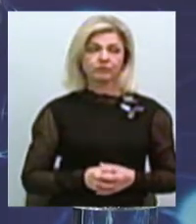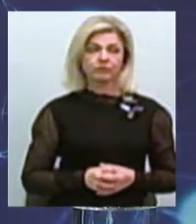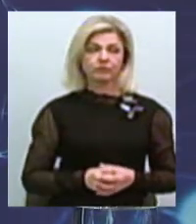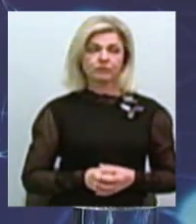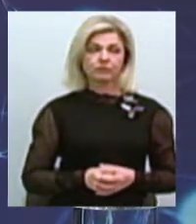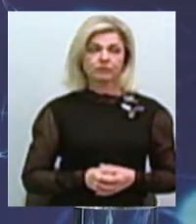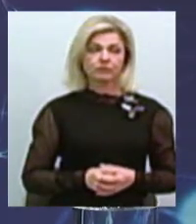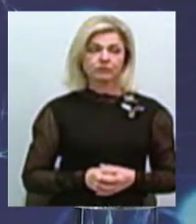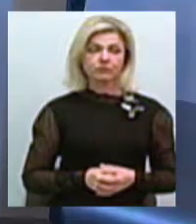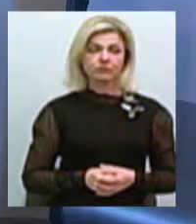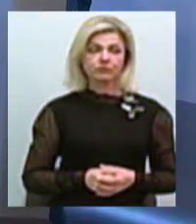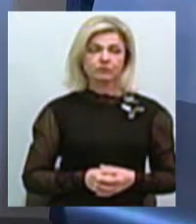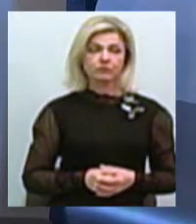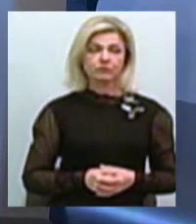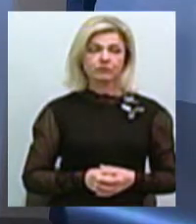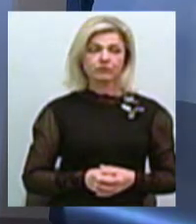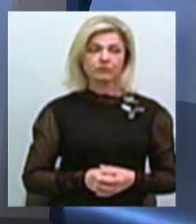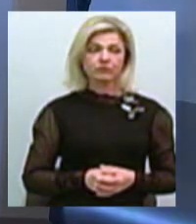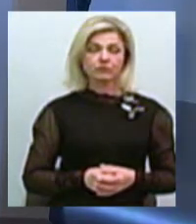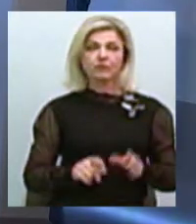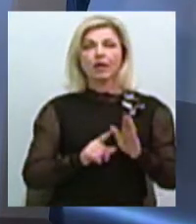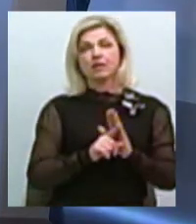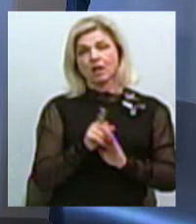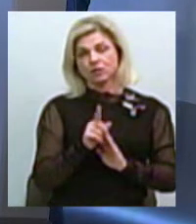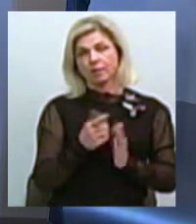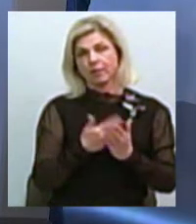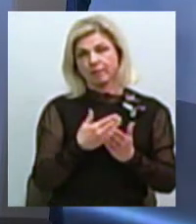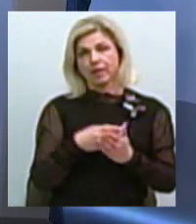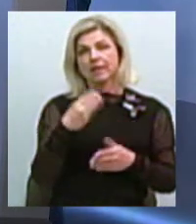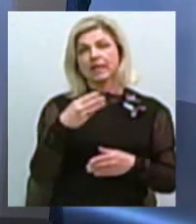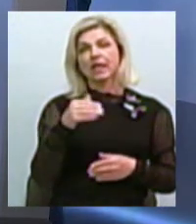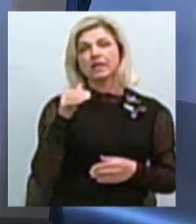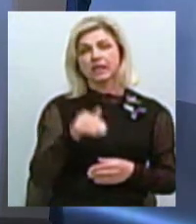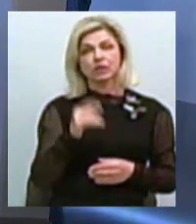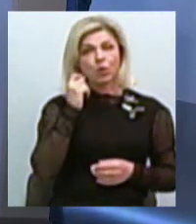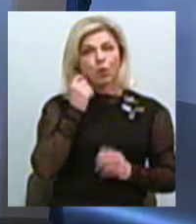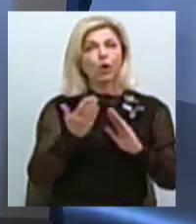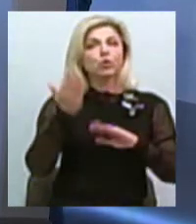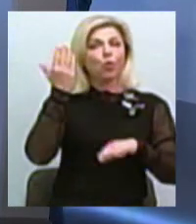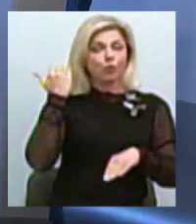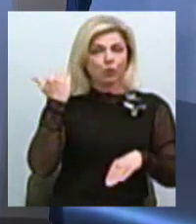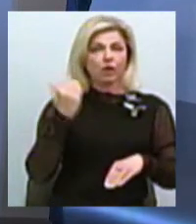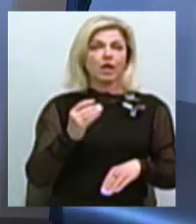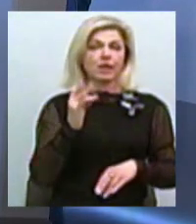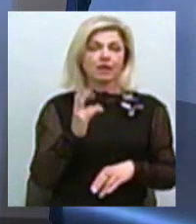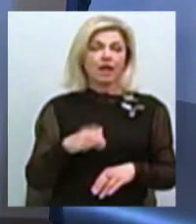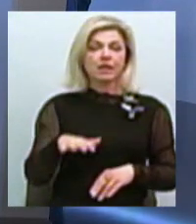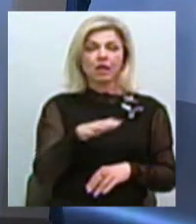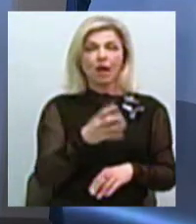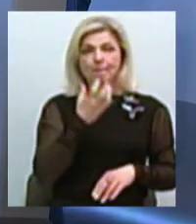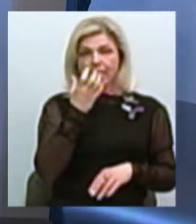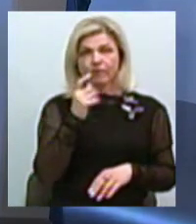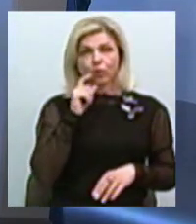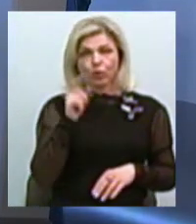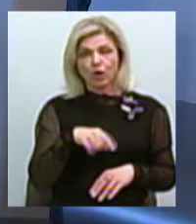воно не скінчилось. Почалося десь 30 тисяч років тому і на території Південь України